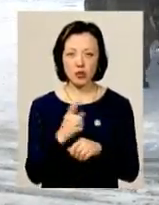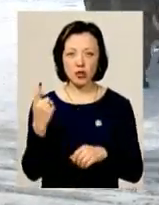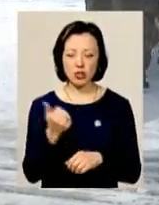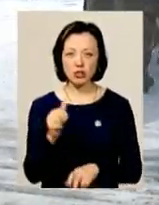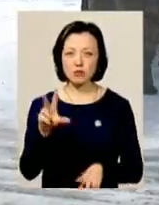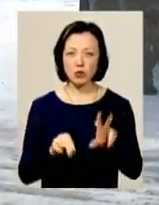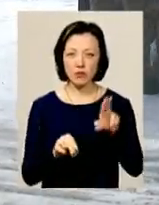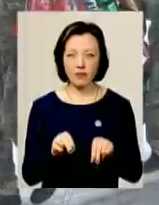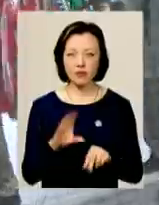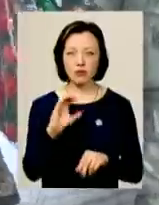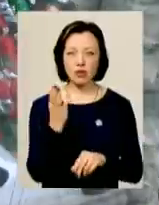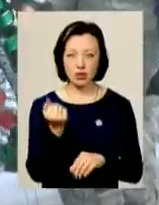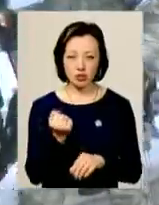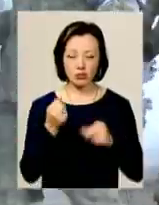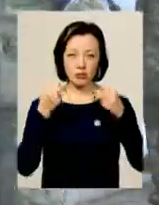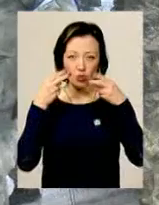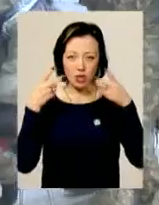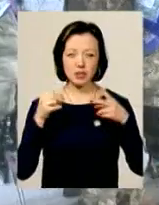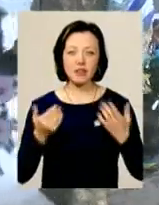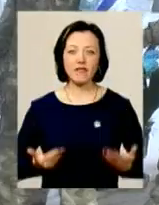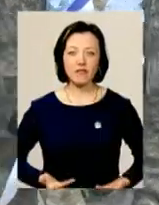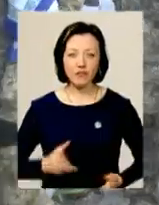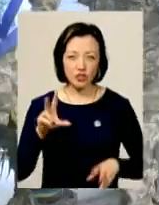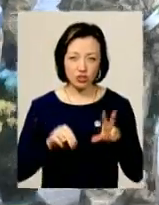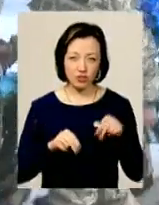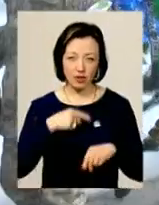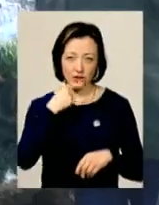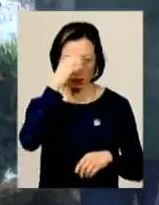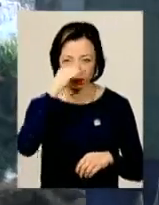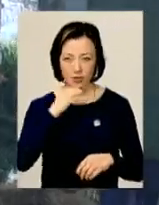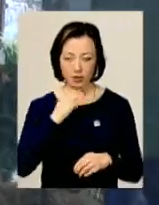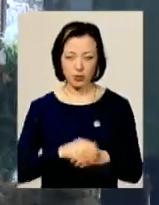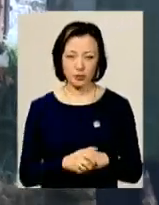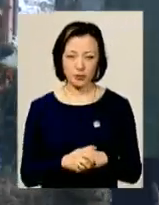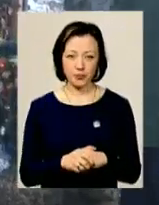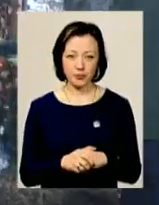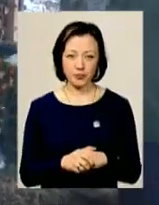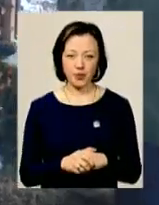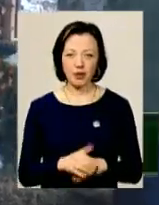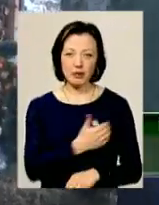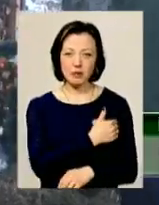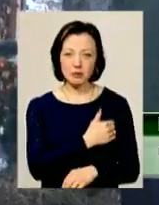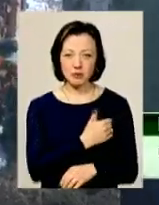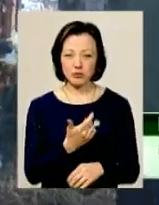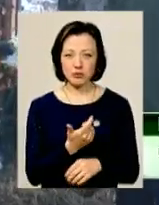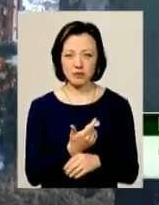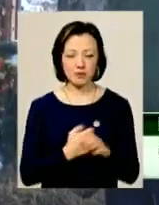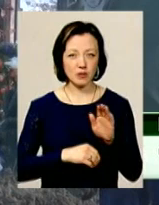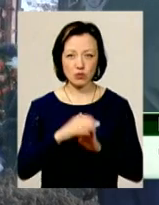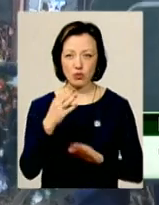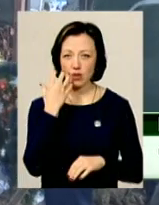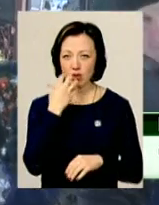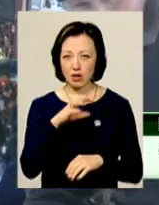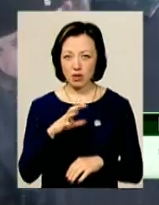сподівалися, що Олександр вийде з коми та виживе, каже батько Віктор Мустаце. Його тримала температура, він дуже був